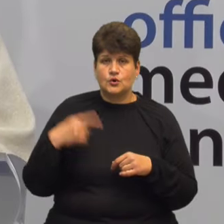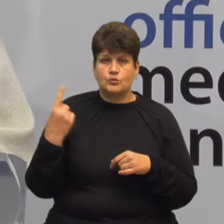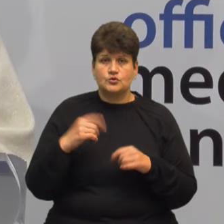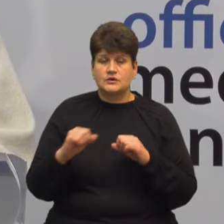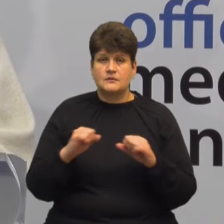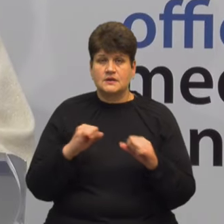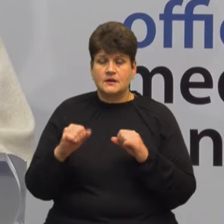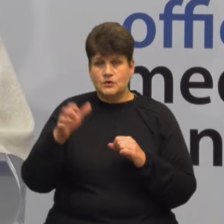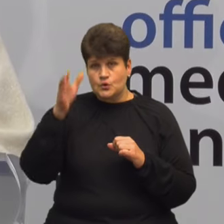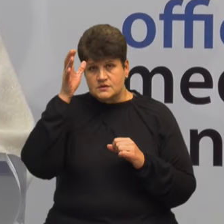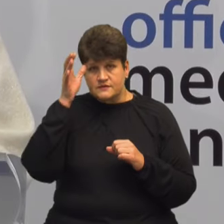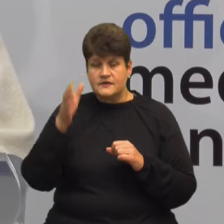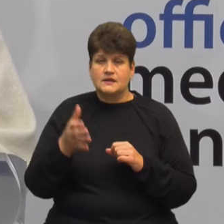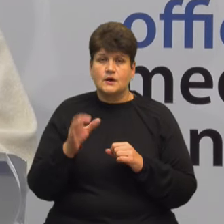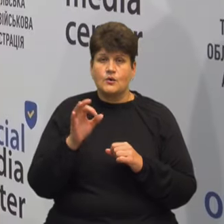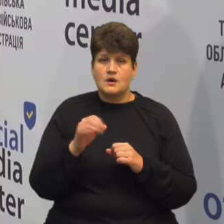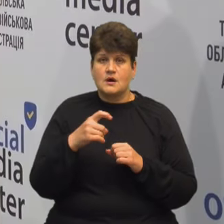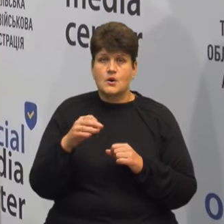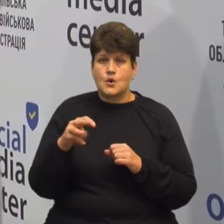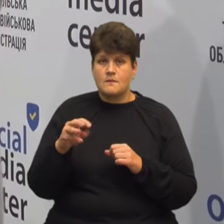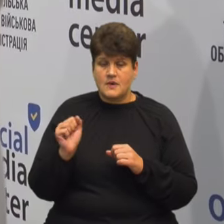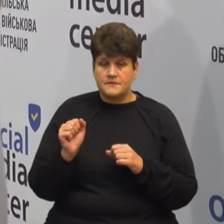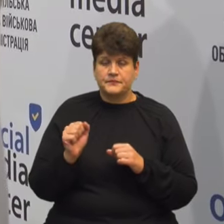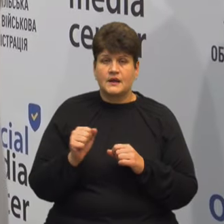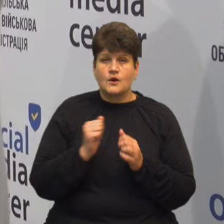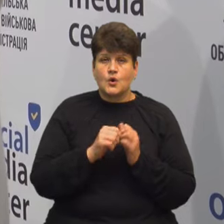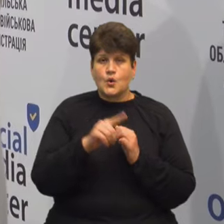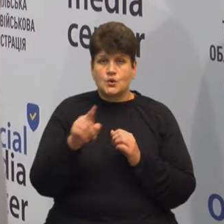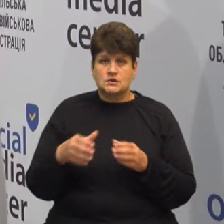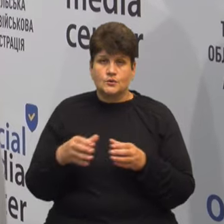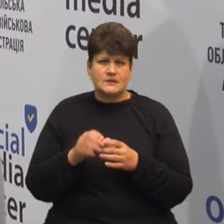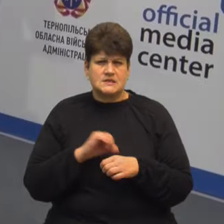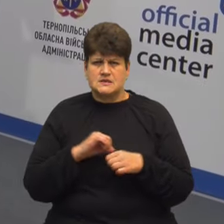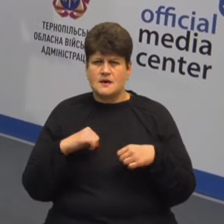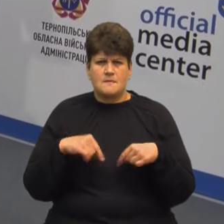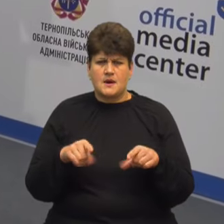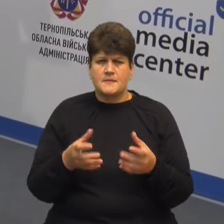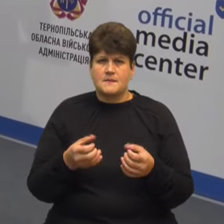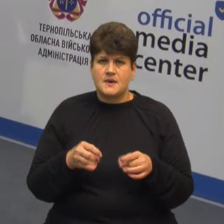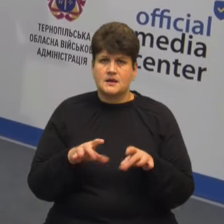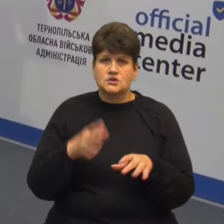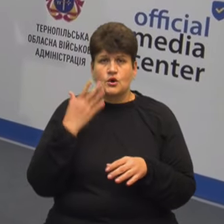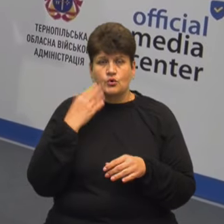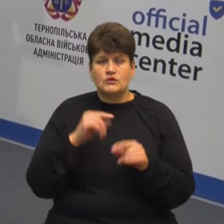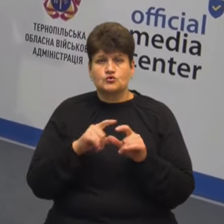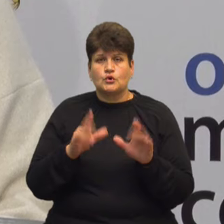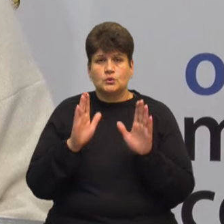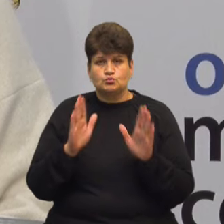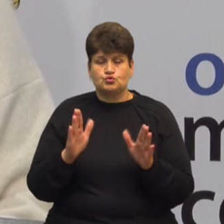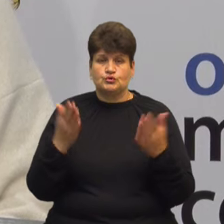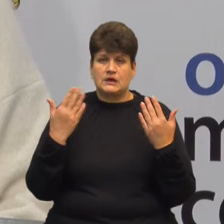департаменту освіти і науки Ольга Хома За її словами, кожна громада сама приймає рішення, коли у школах будуть канікули